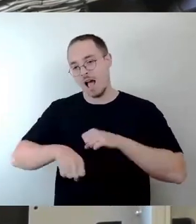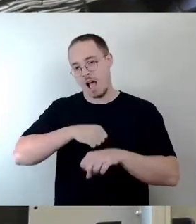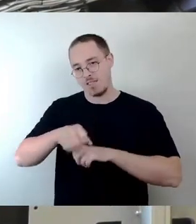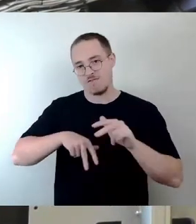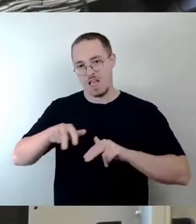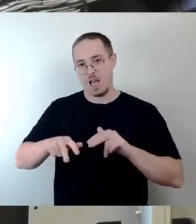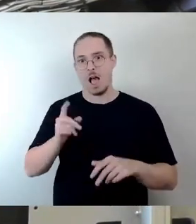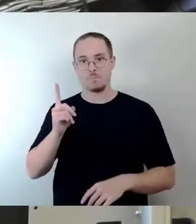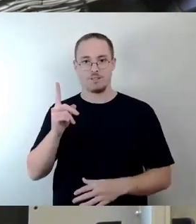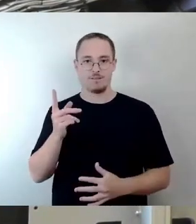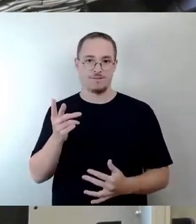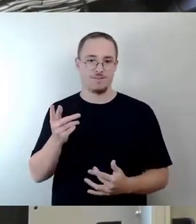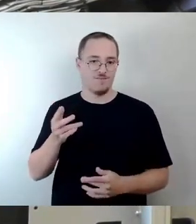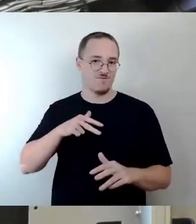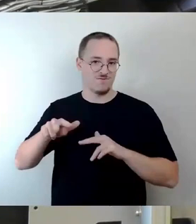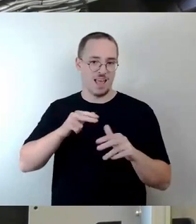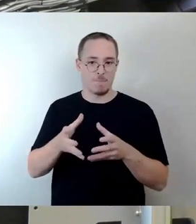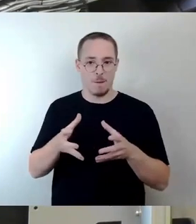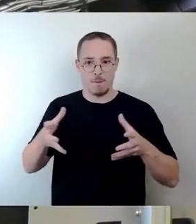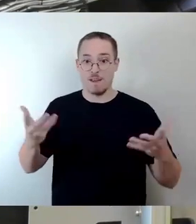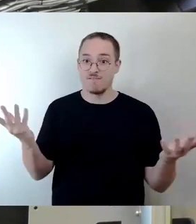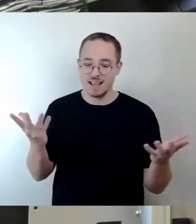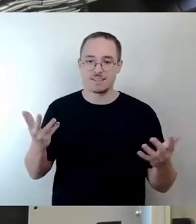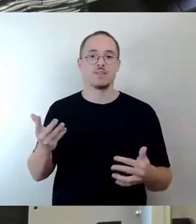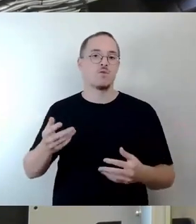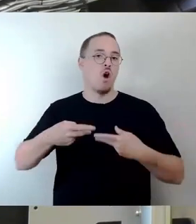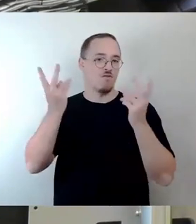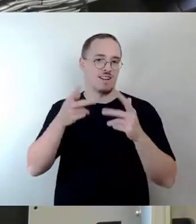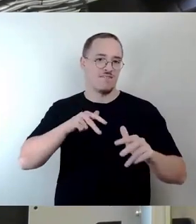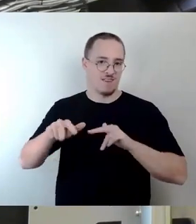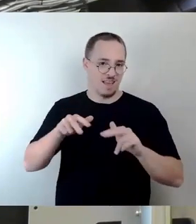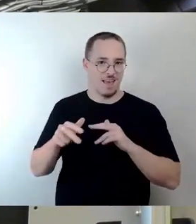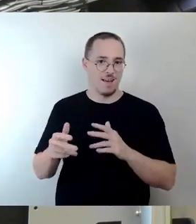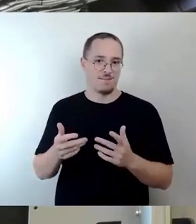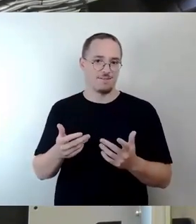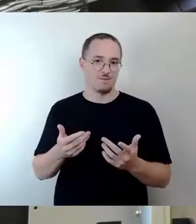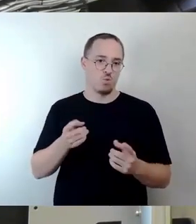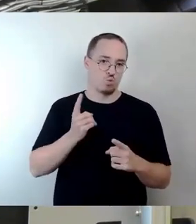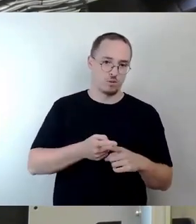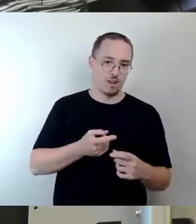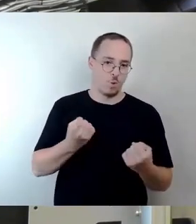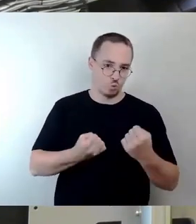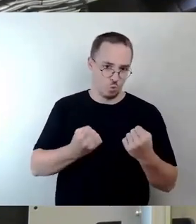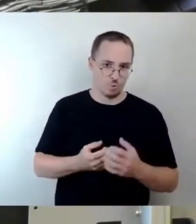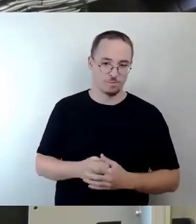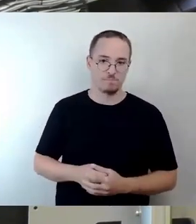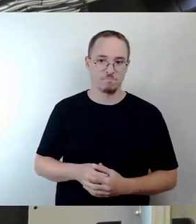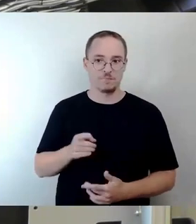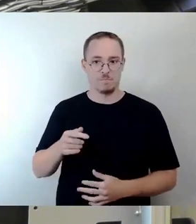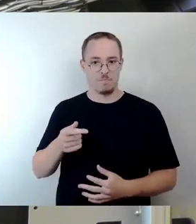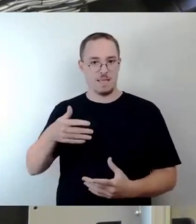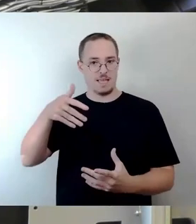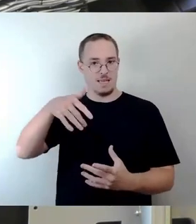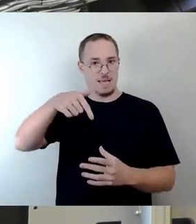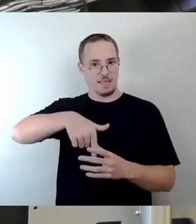Autoverkehr in der ÖPNV. Beim ÖPNV stagniert der Netzausbau. Im Innenstadtbereich passiert nicht mehr viel. Es sind in